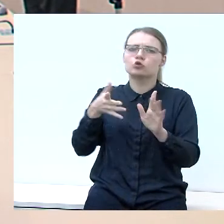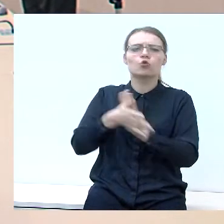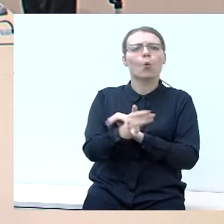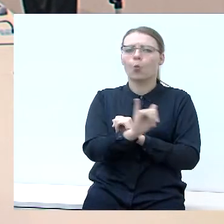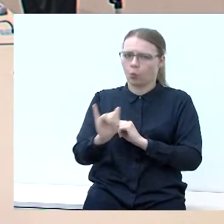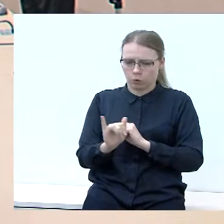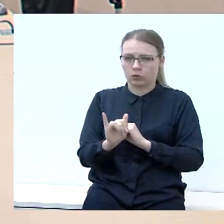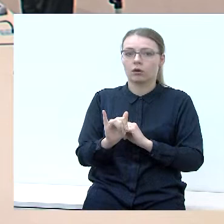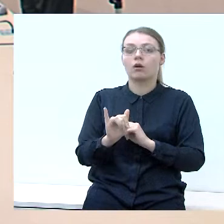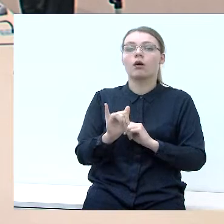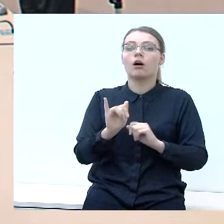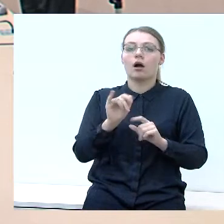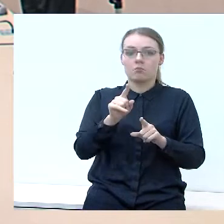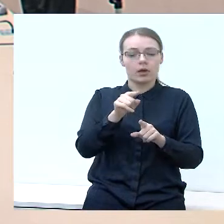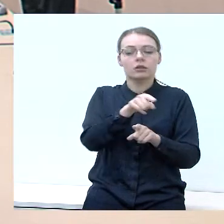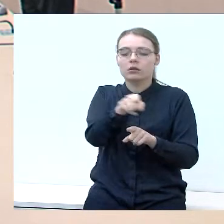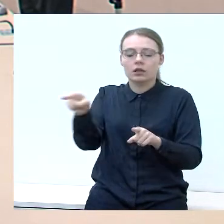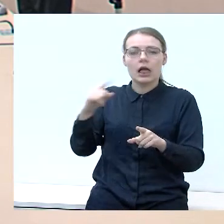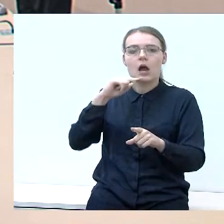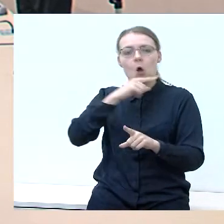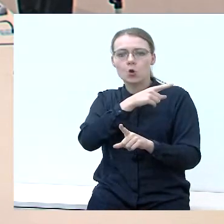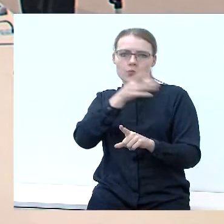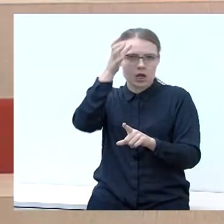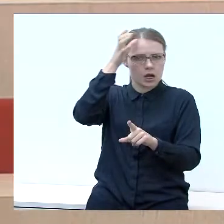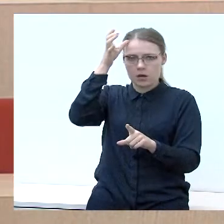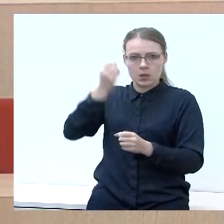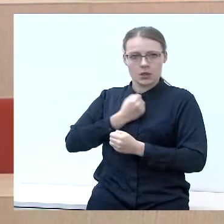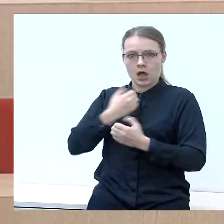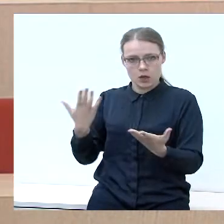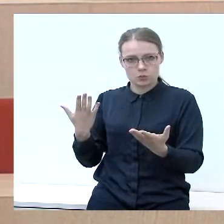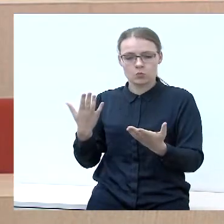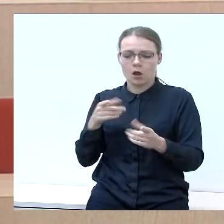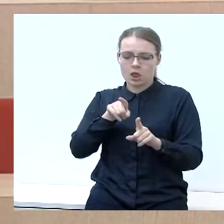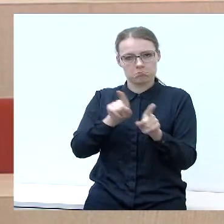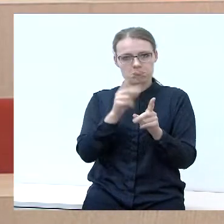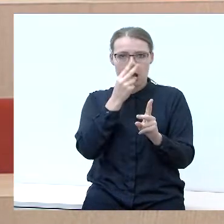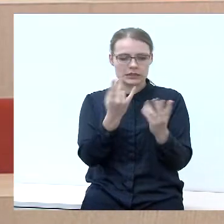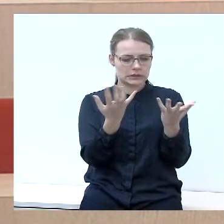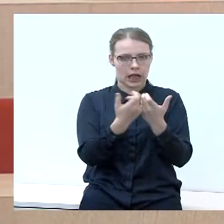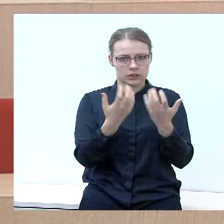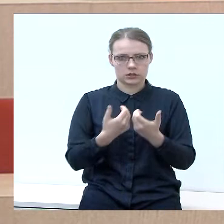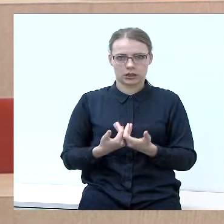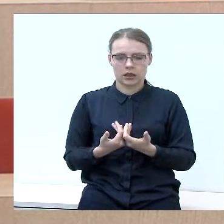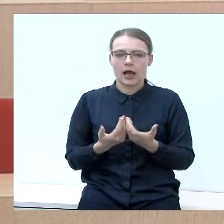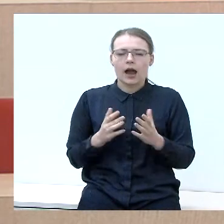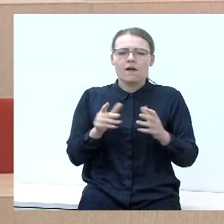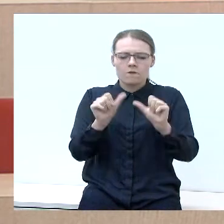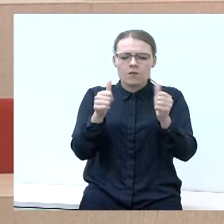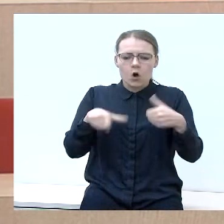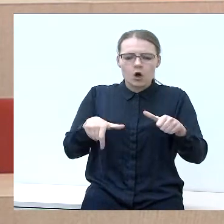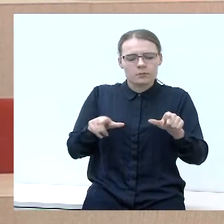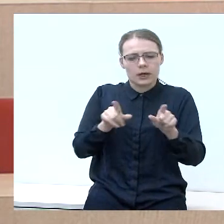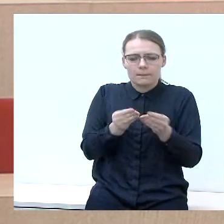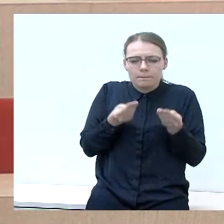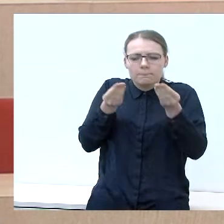daugumai iš jų neturi ekonominio įsilavinimo ir jiems tai yra tik kažkokiu tai skaičiukai. Kokiu būdu jūs tėsėsit